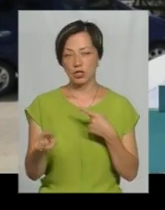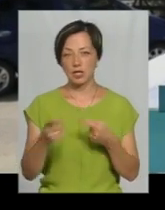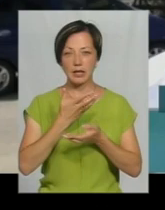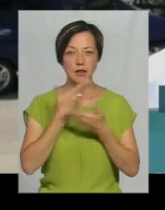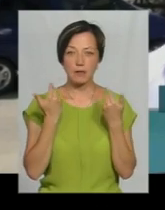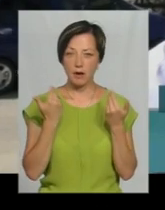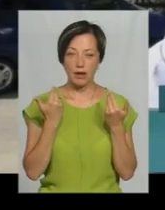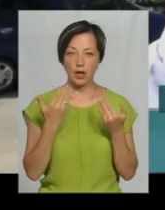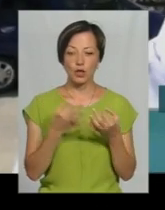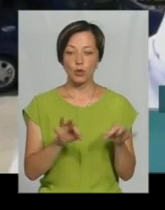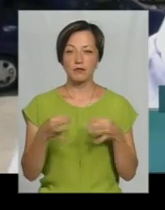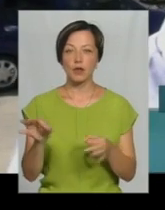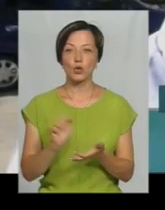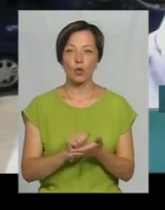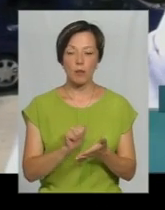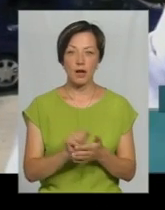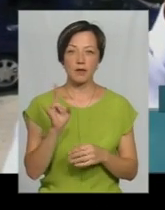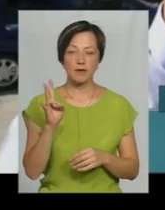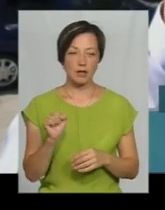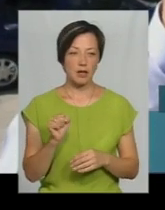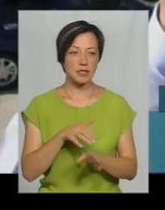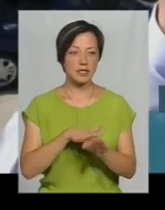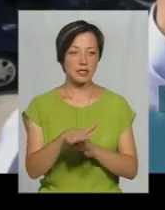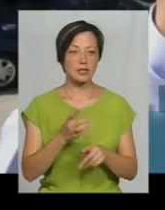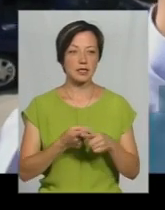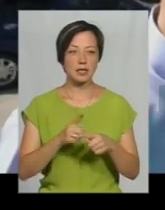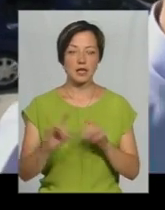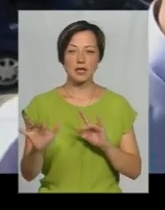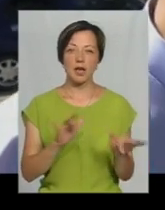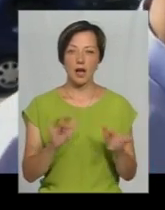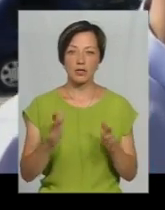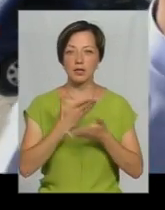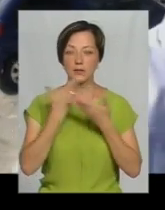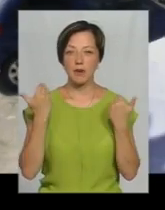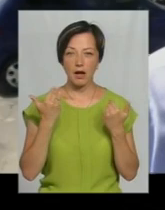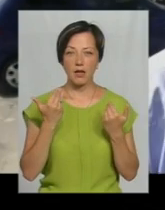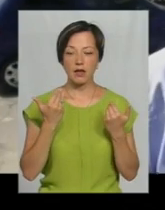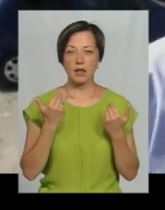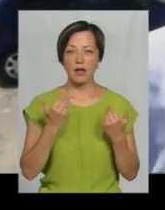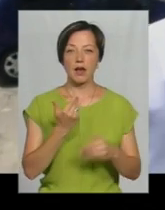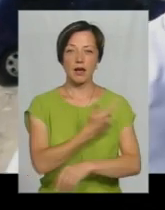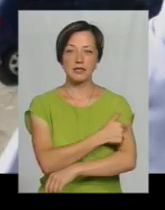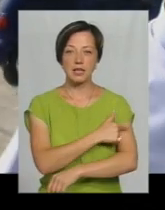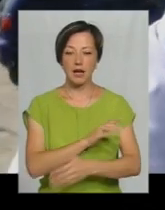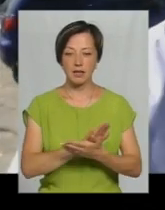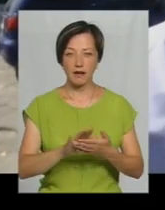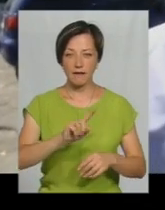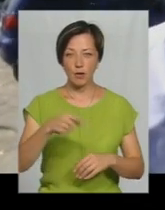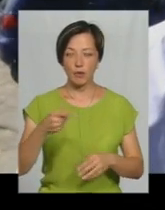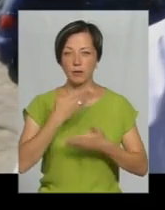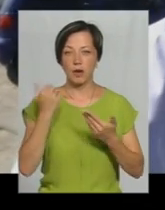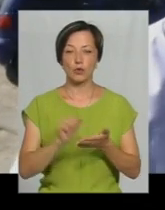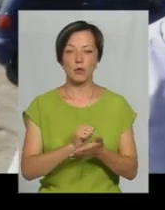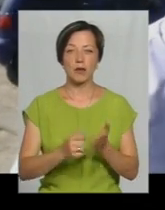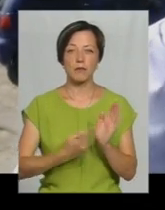Немає дозвільних документів на здійснення даної діяльності, немає дотримання гінічних вимог, немає документів, які